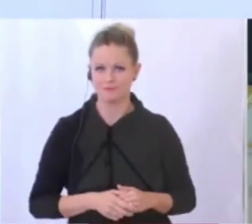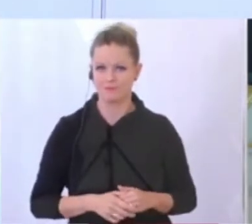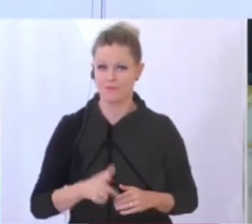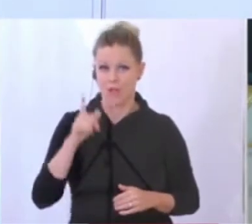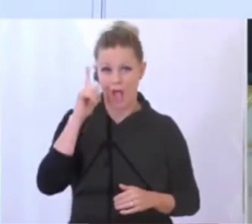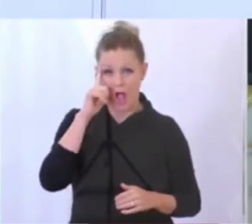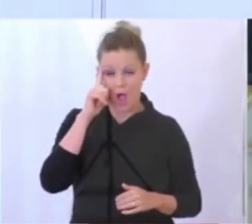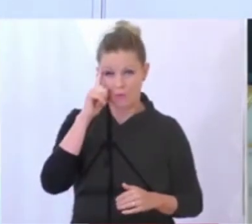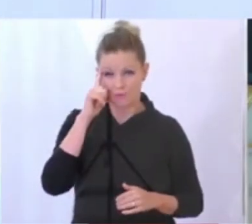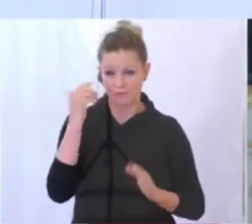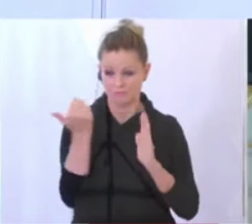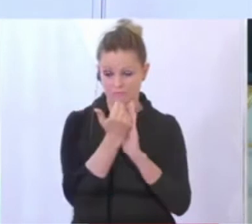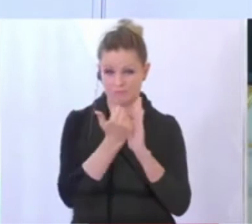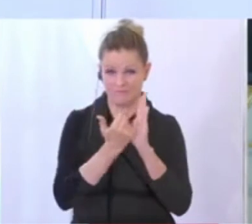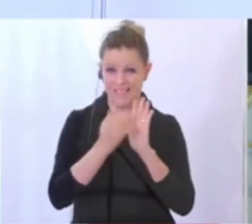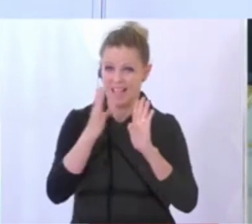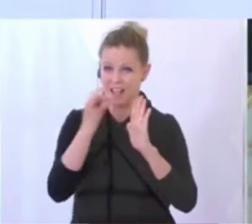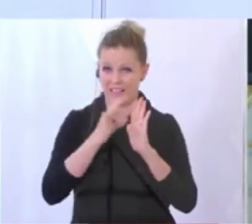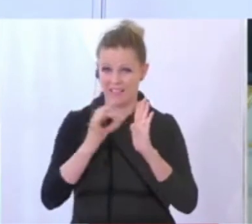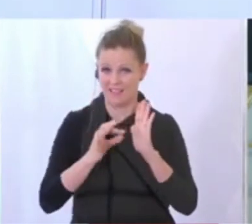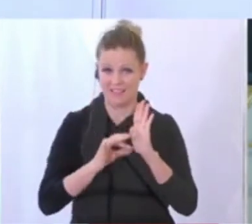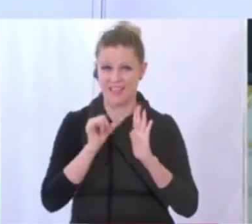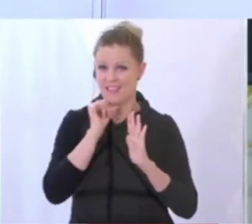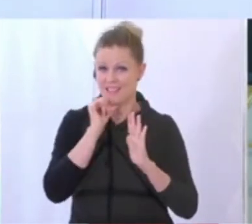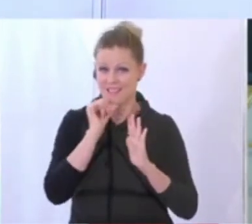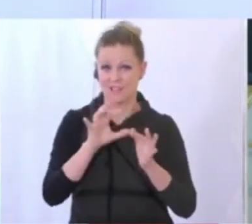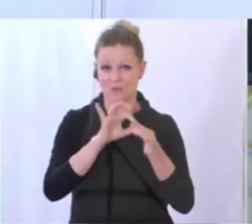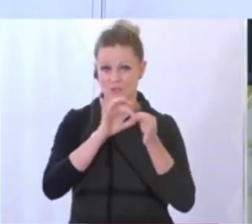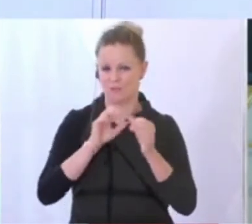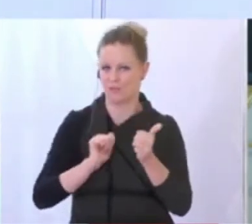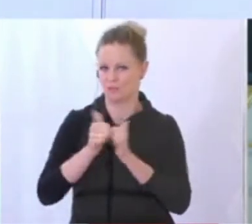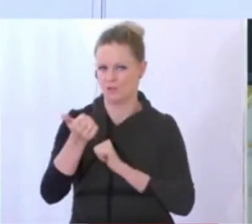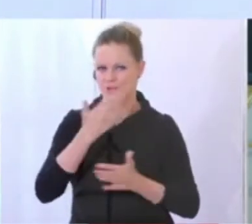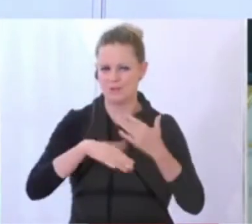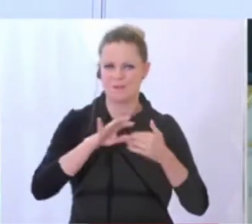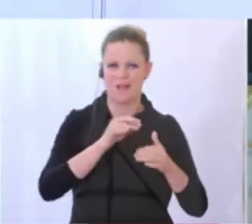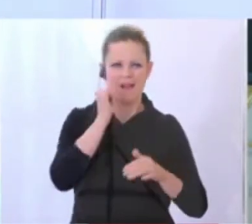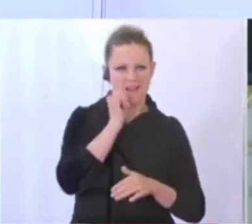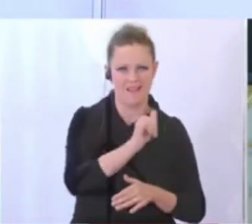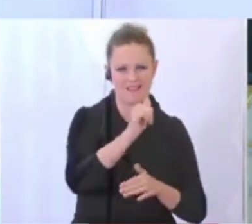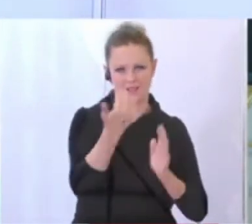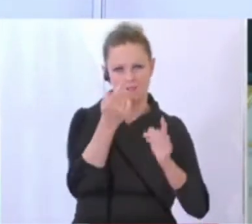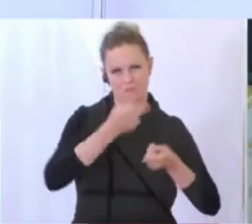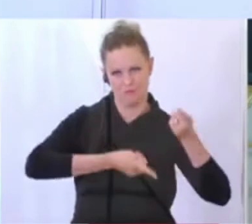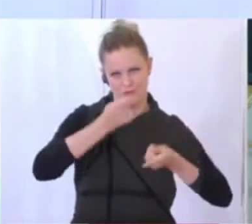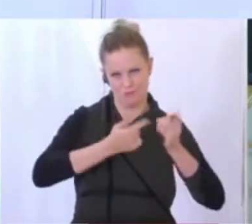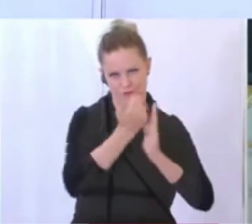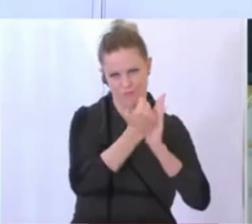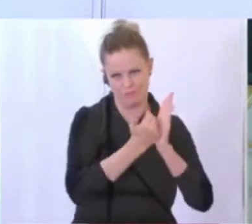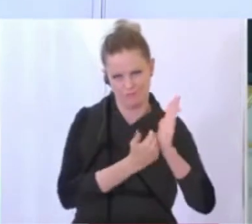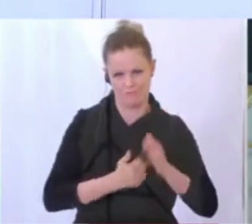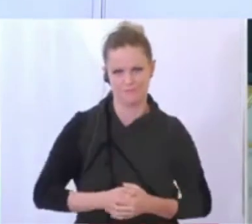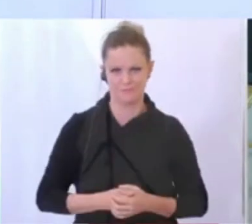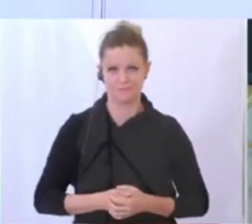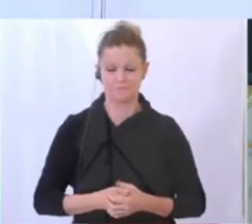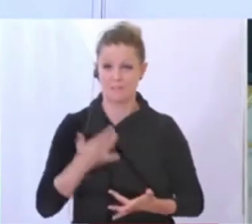Hauptausschlaggebend sind, glaube ich, Richtlinien, die gar nicht so sehr mit Sport zu tun haben, sondern eher mit Ein- und Ausreisebestimmungen. Möglicherweise